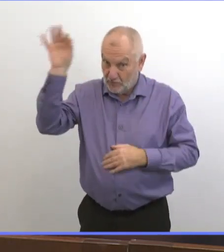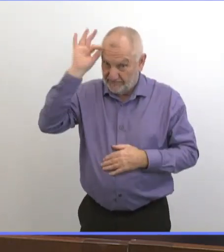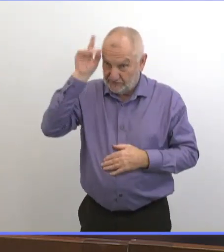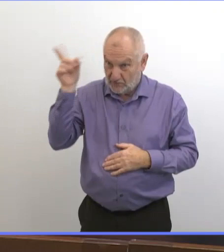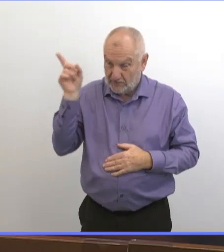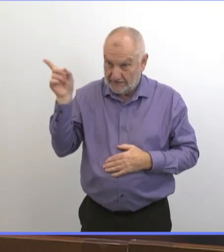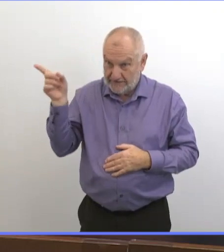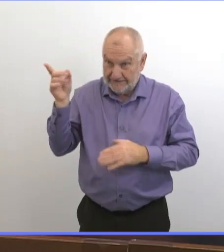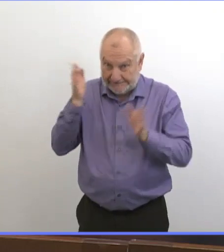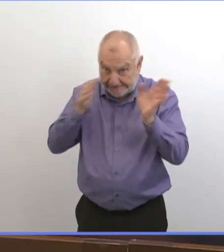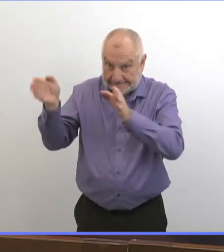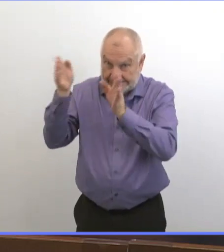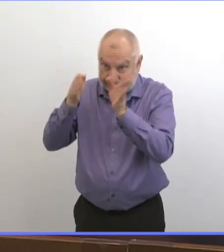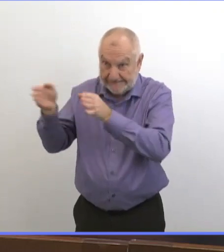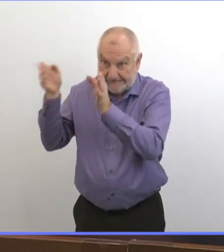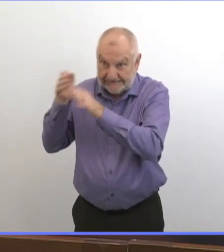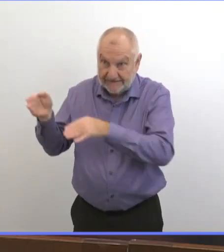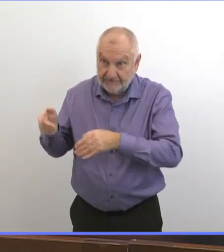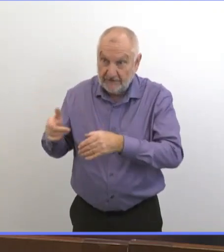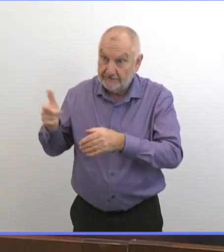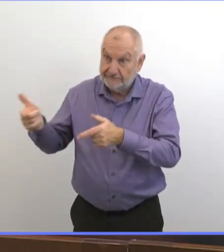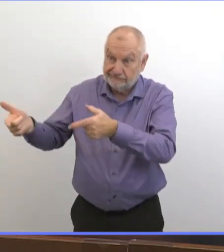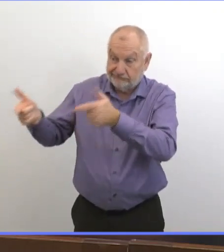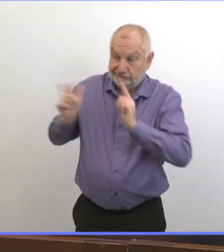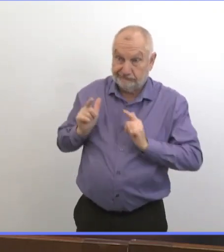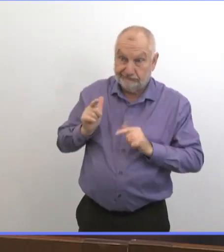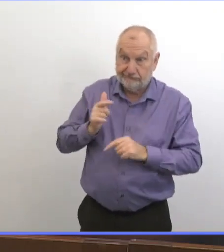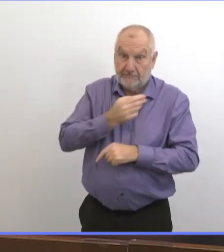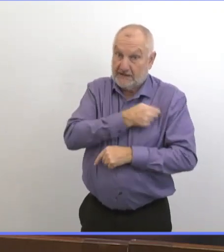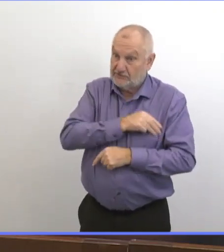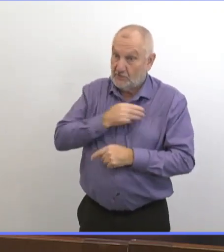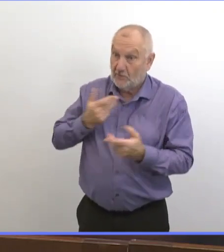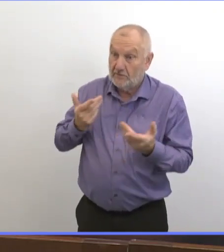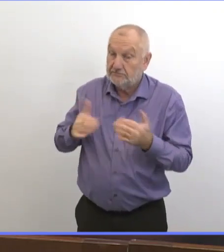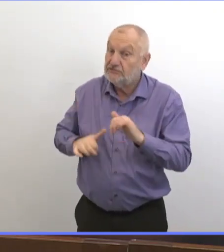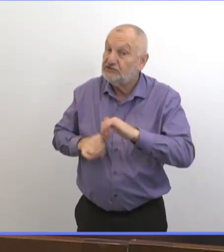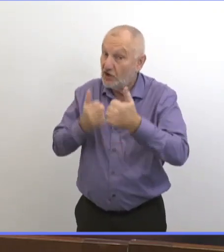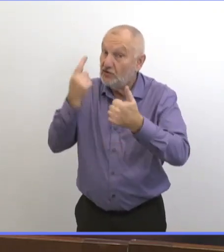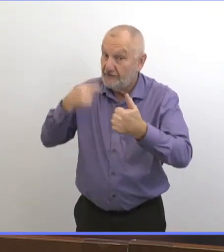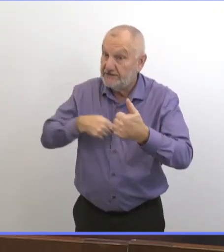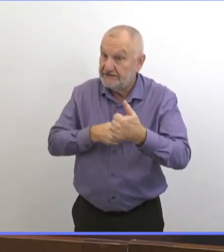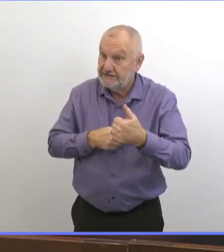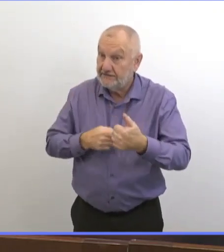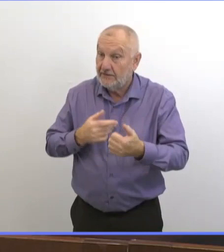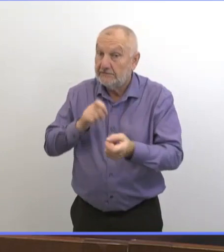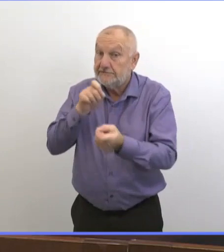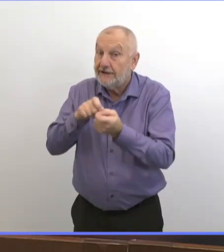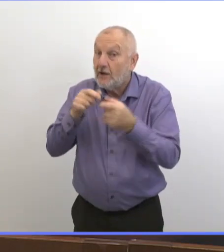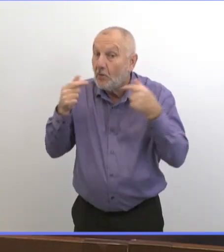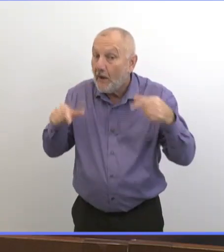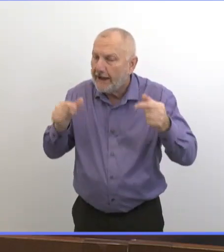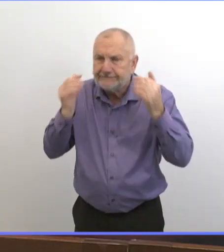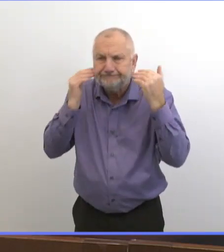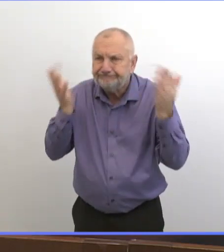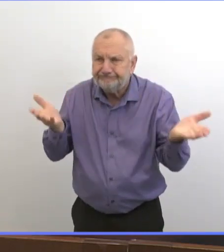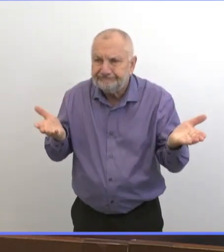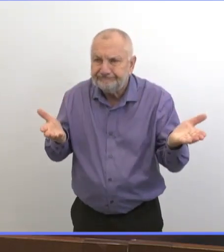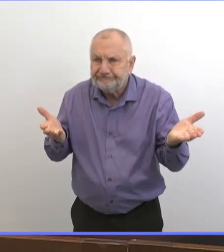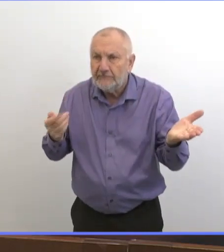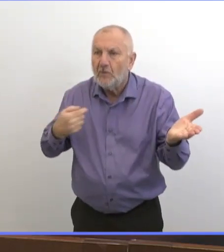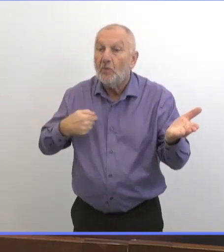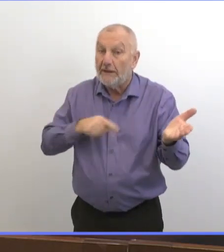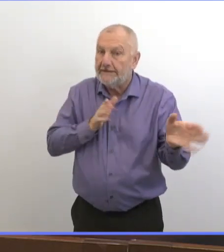pour mettre en place ces plans. C'est un défi parce qu'on n'a pas encore les détails exacts. On